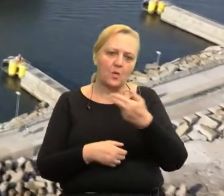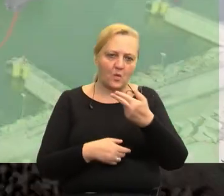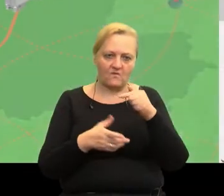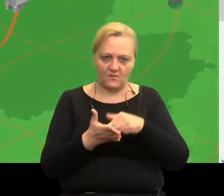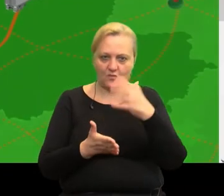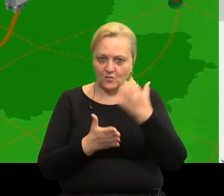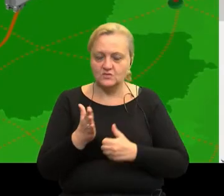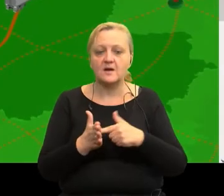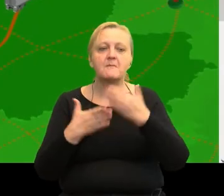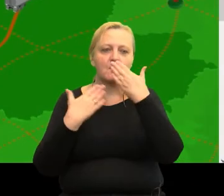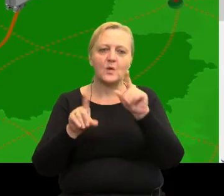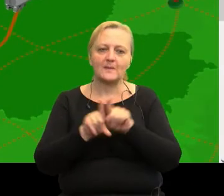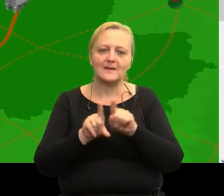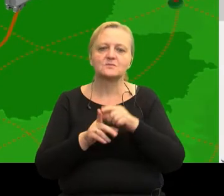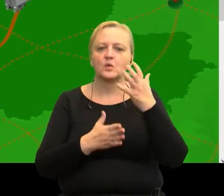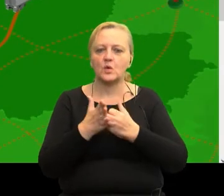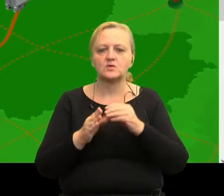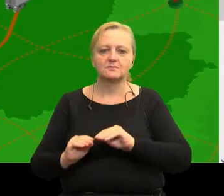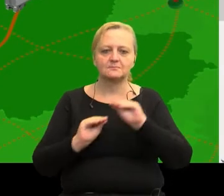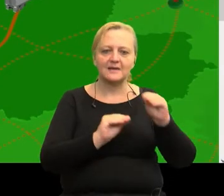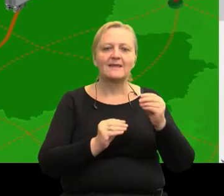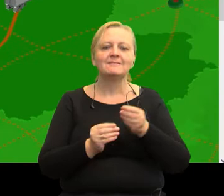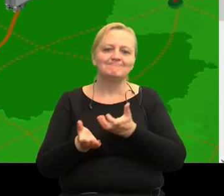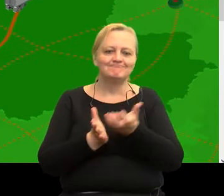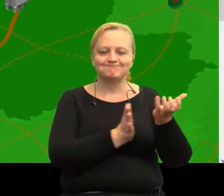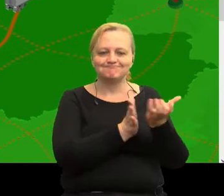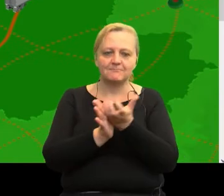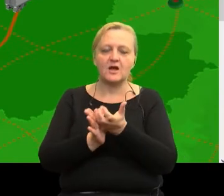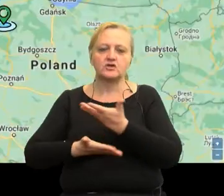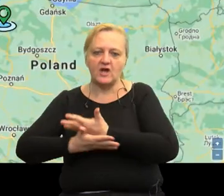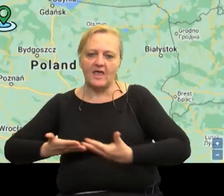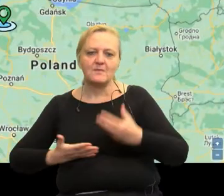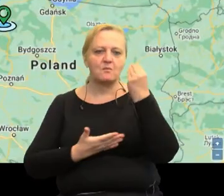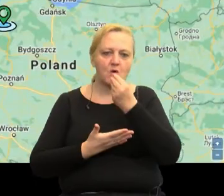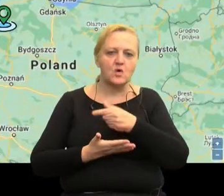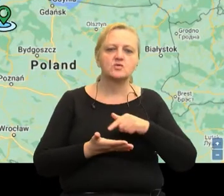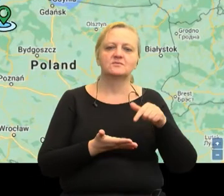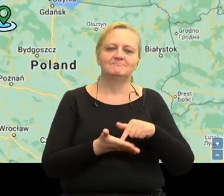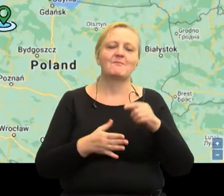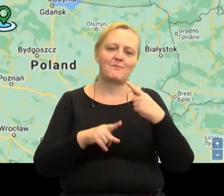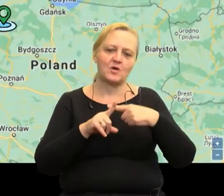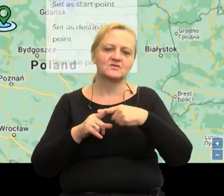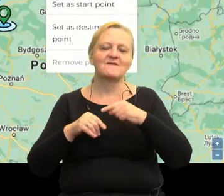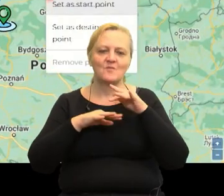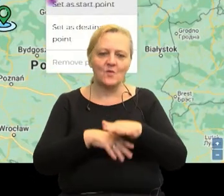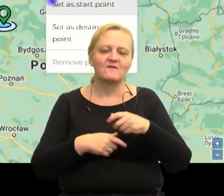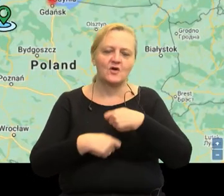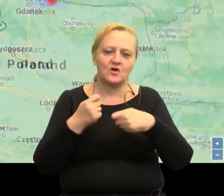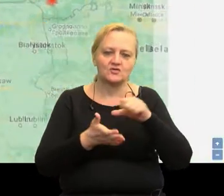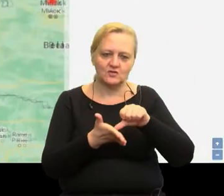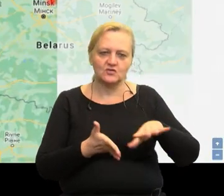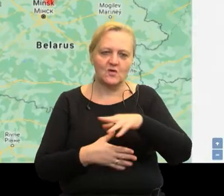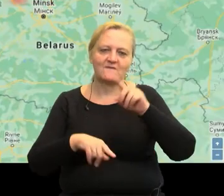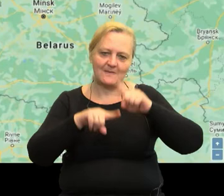Ponadto pokazaliśmy korzyści z przesunięcia transportu ładunków z lądu na morze, w tym pozytywny wpływ takich rozwiązań na środowisko